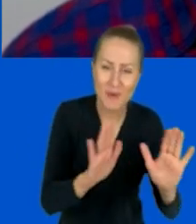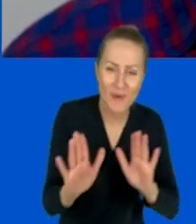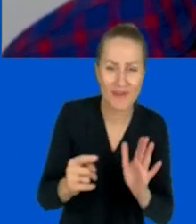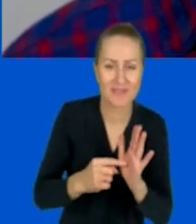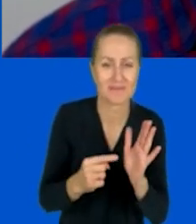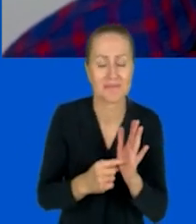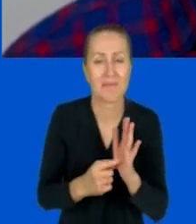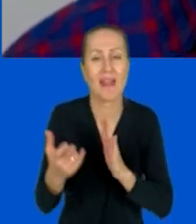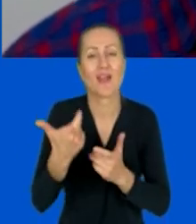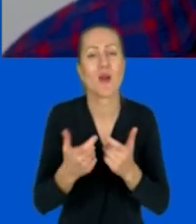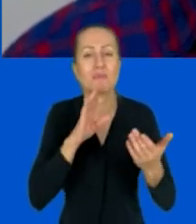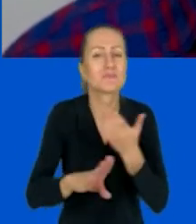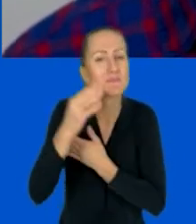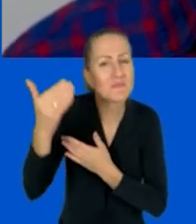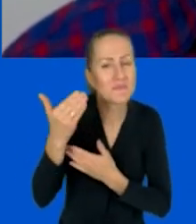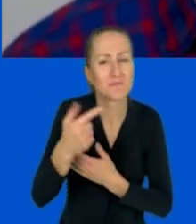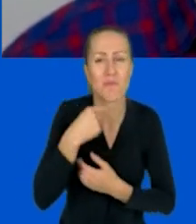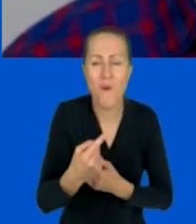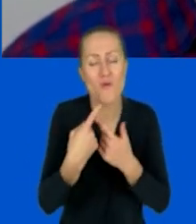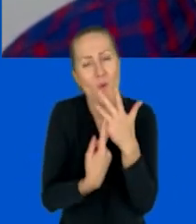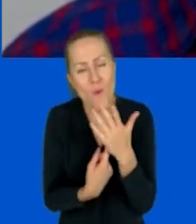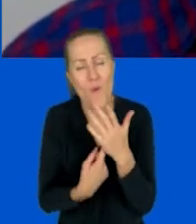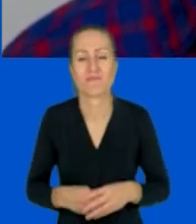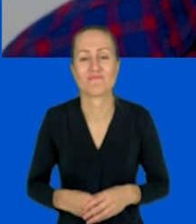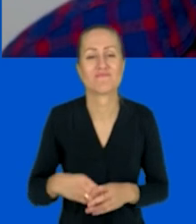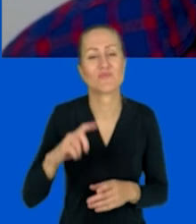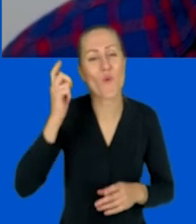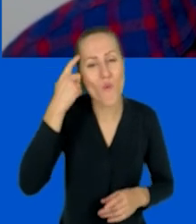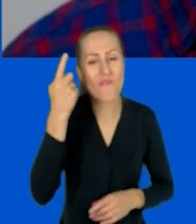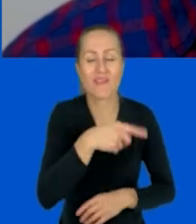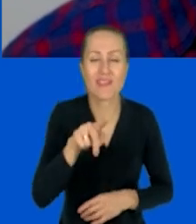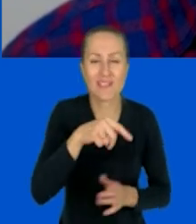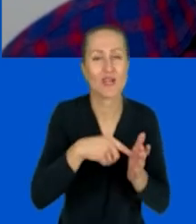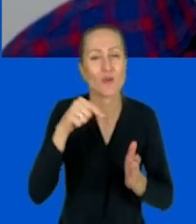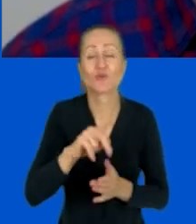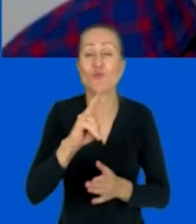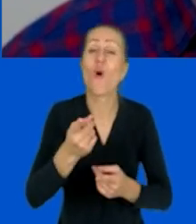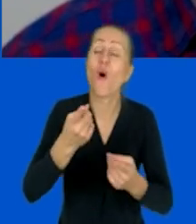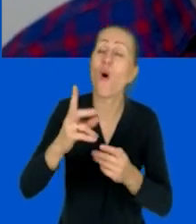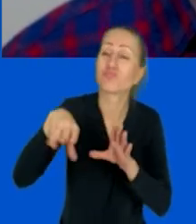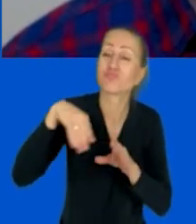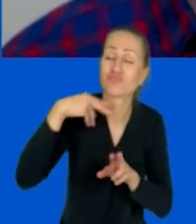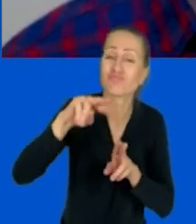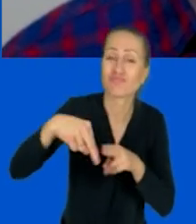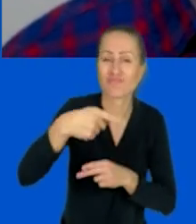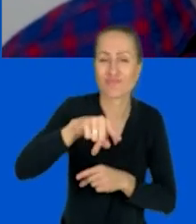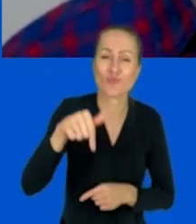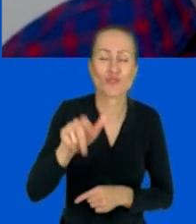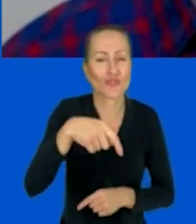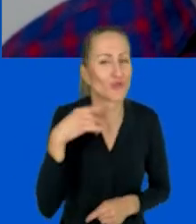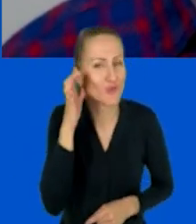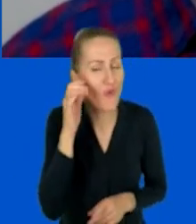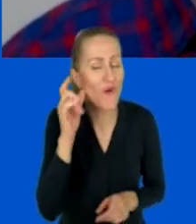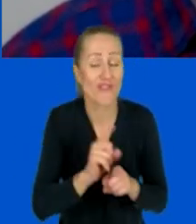wypowiedzenie się. Przede wszystkim trzeba swoich uczestników słuchać. I to myślę sobie, że jest podstawową zasadą